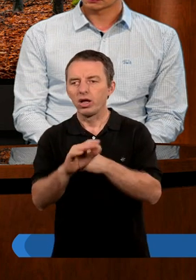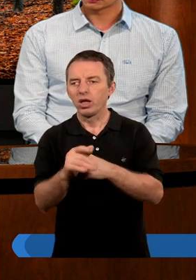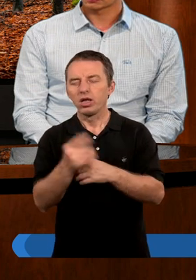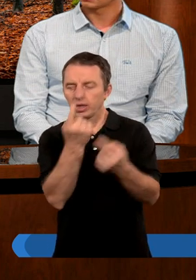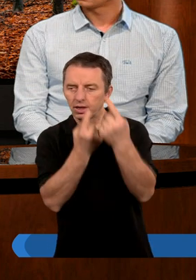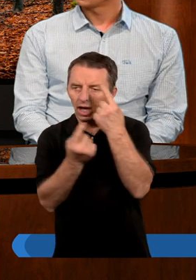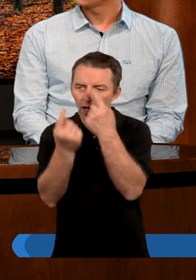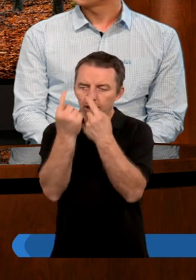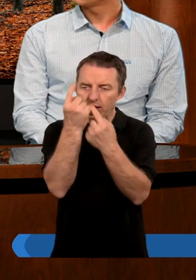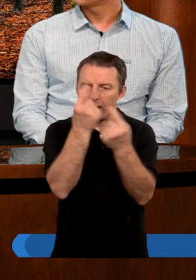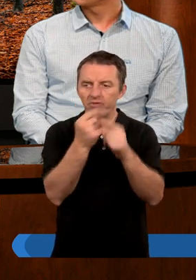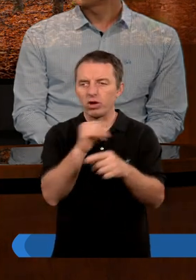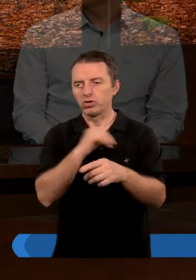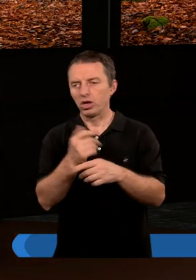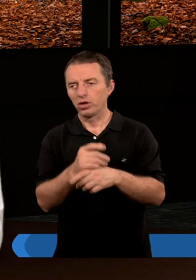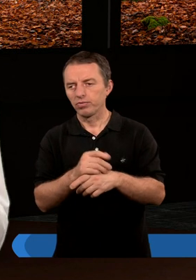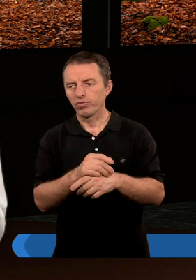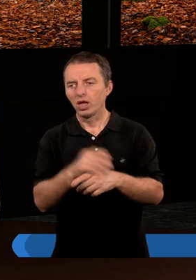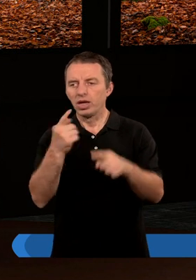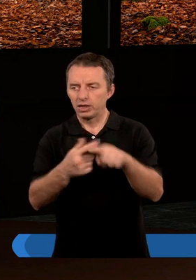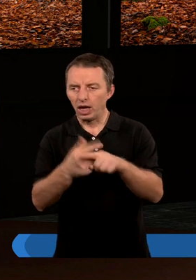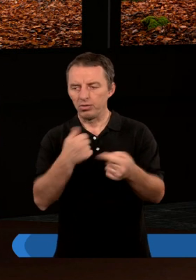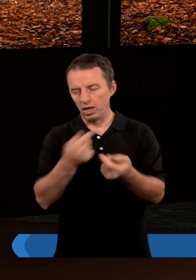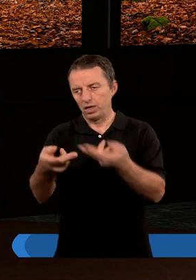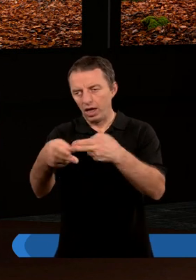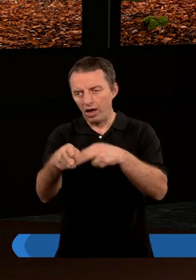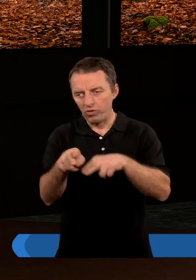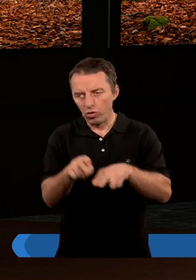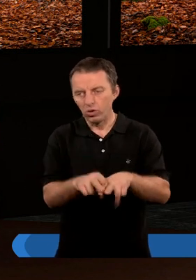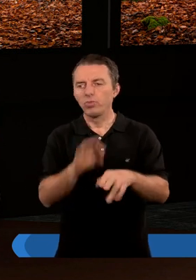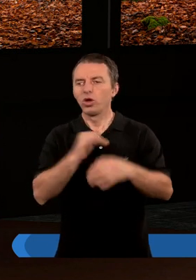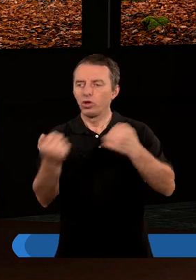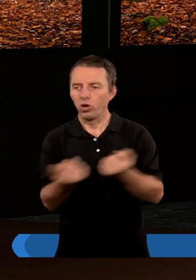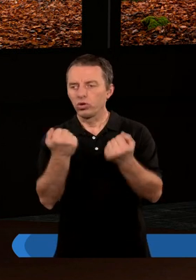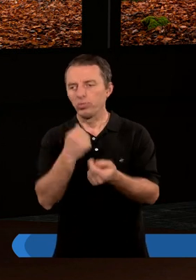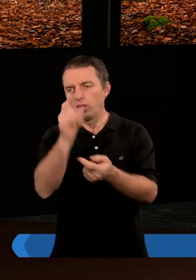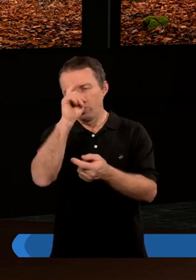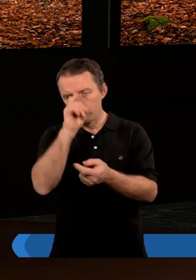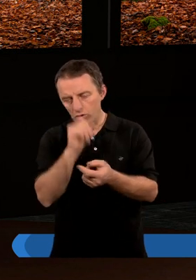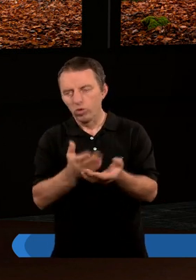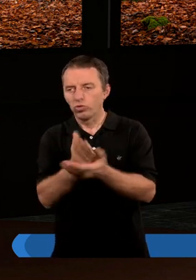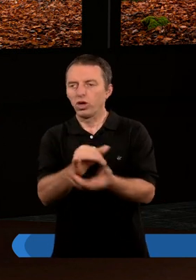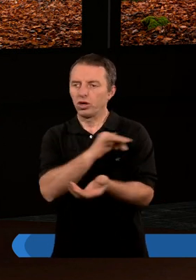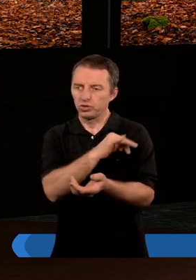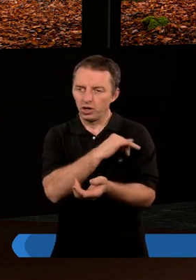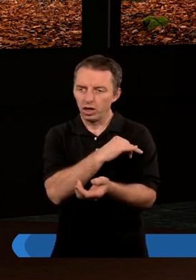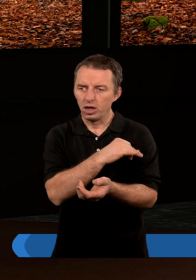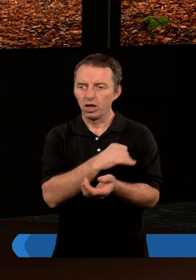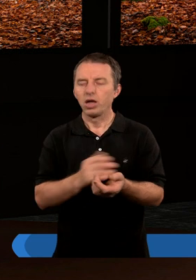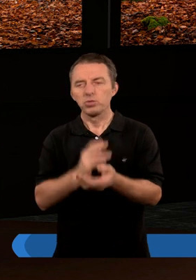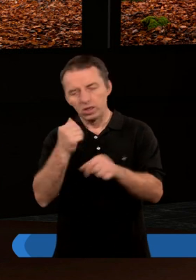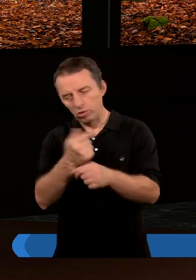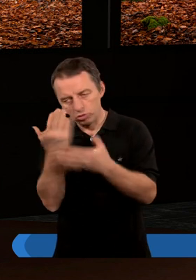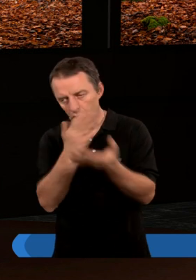ja tak się zastanawiałem nad tym właśnie, bo jeszcze zanim się nawróciłem, te moje dążenia były złe, służyłem grzechowi, tak jak